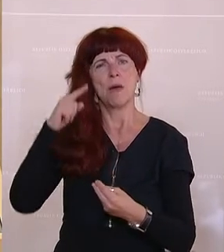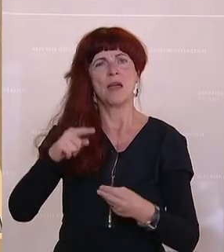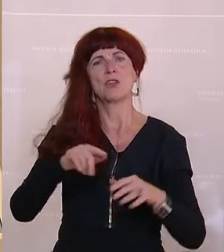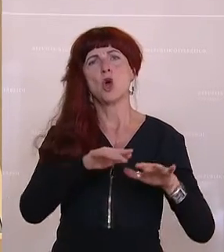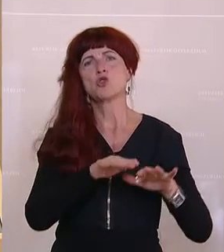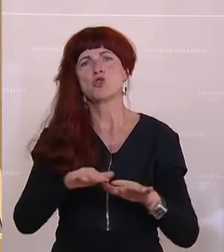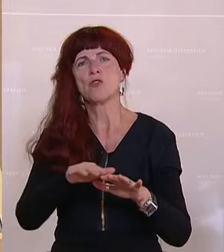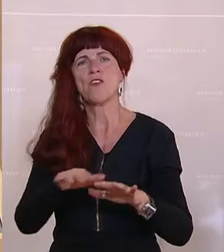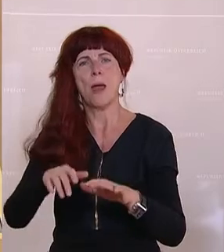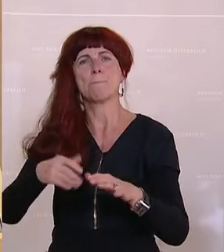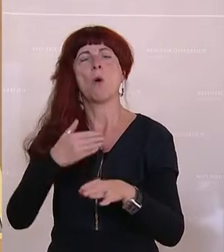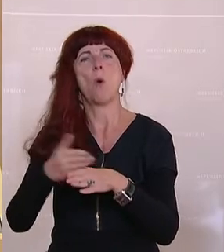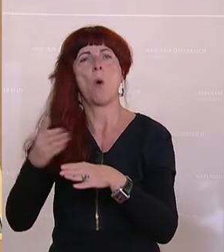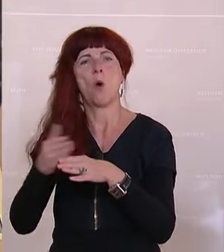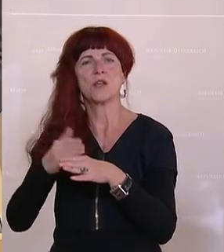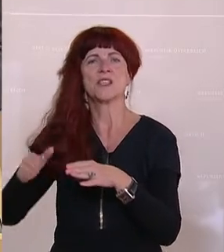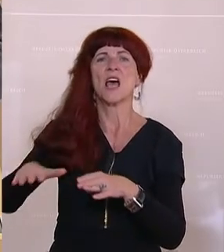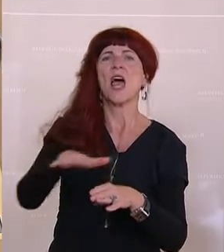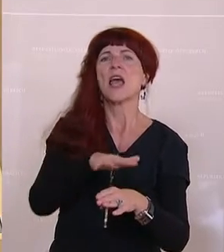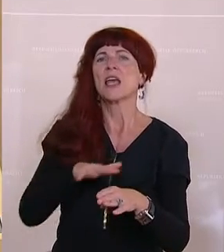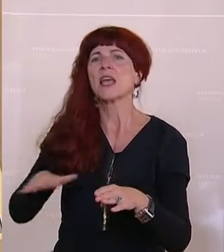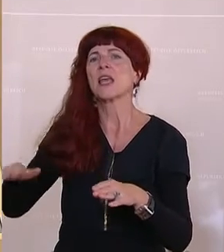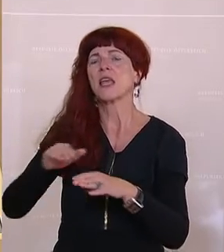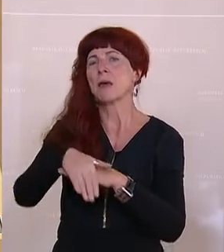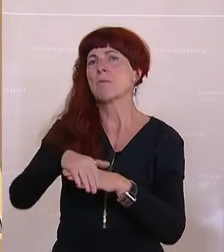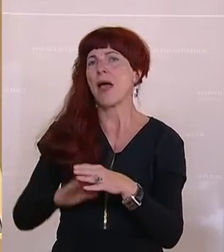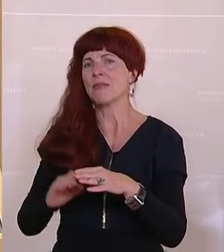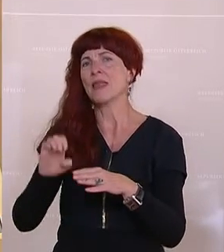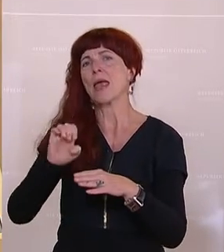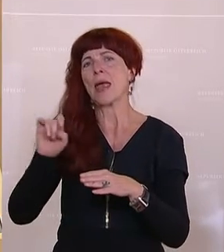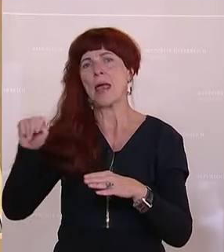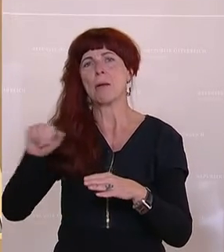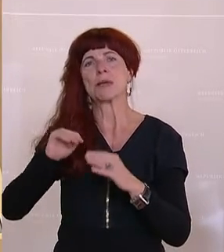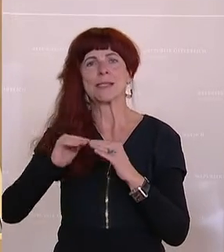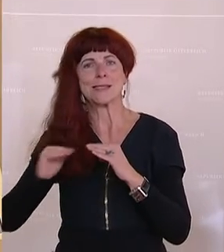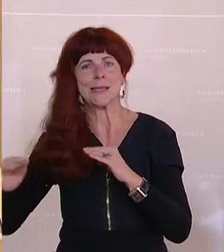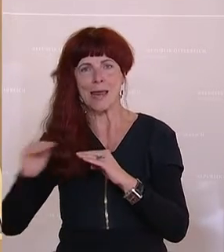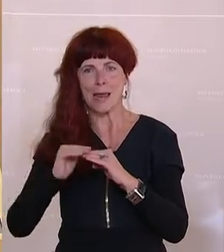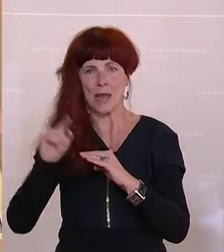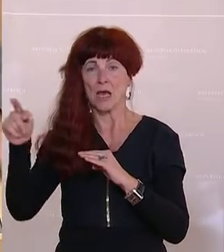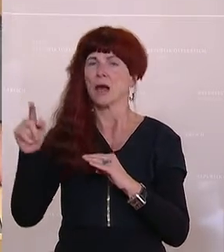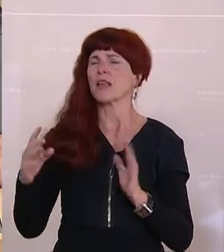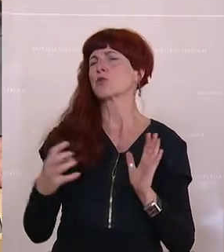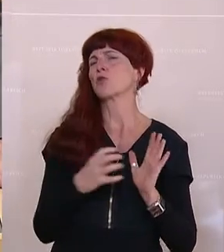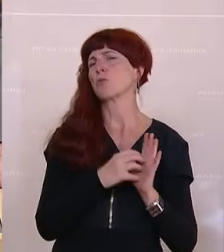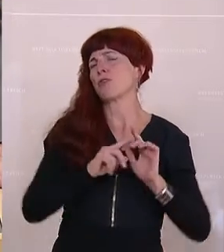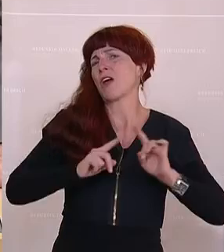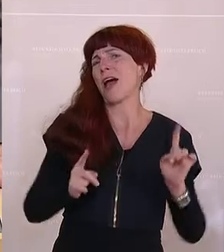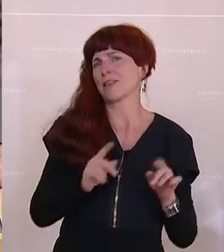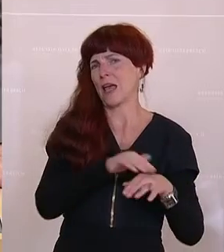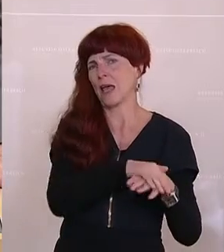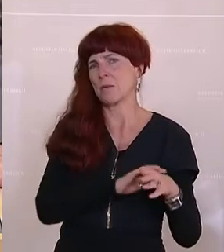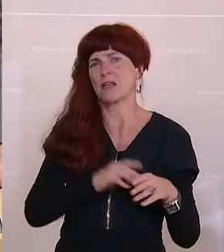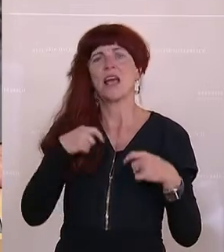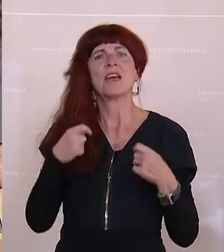im Bereich der Gemeinde Ebensee, der aber nur symbolisch ist für viele andere Gemeinden. Da gibt es eben die